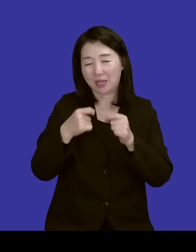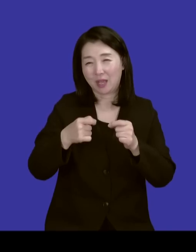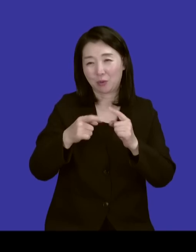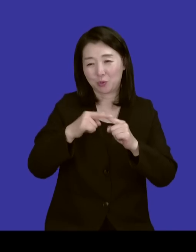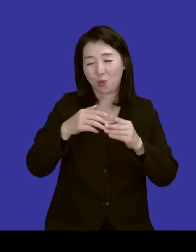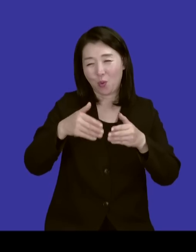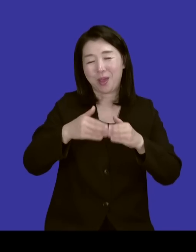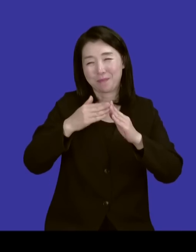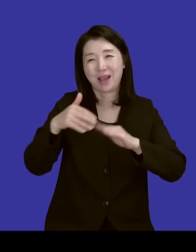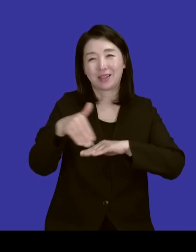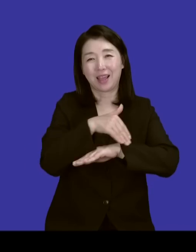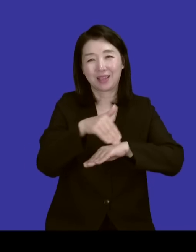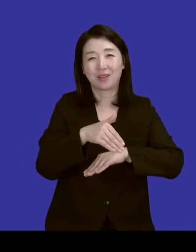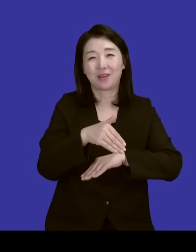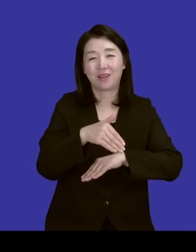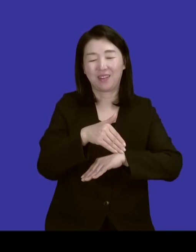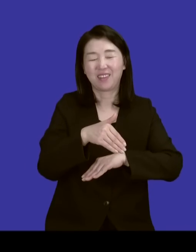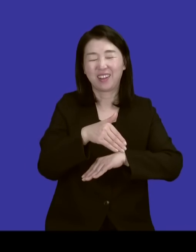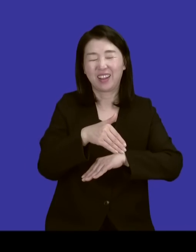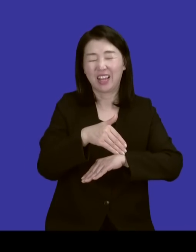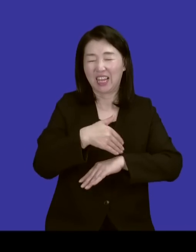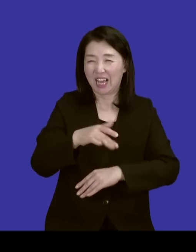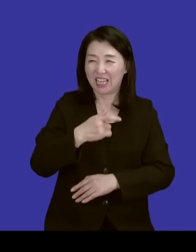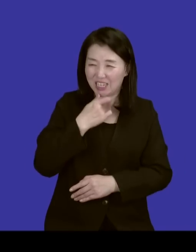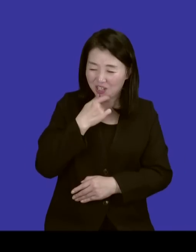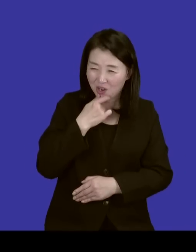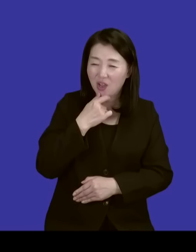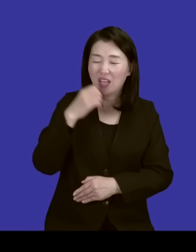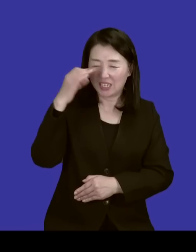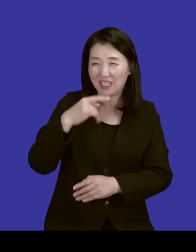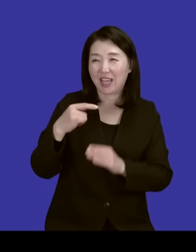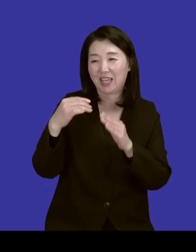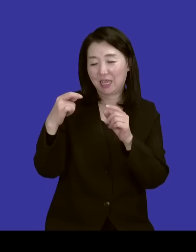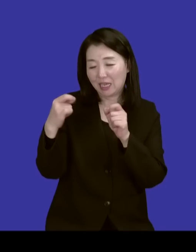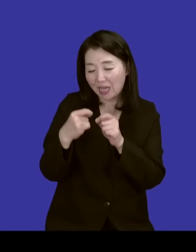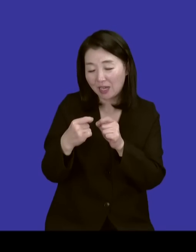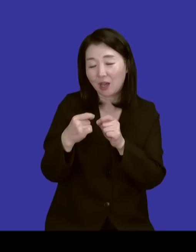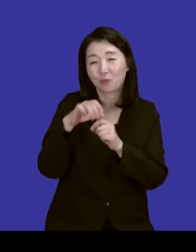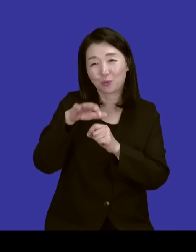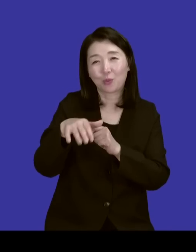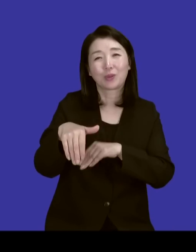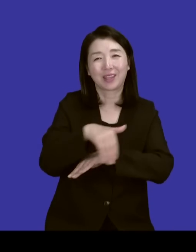싫으니까 제일 가까운 교회를 간 거죠. 네. 이제 어느 날 거기